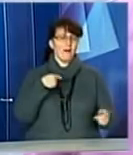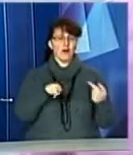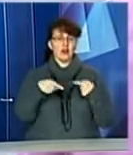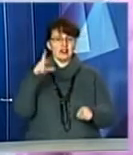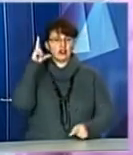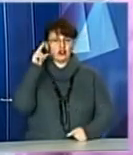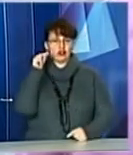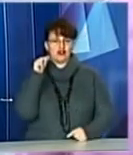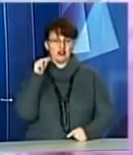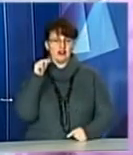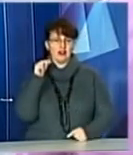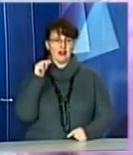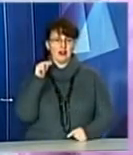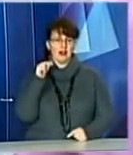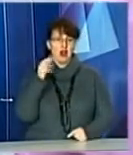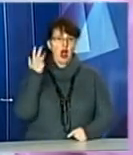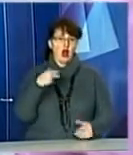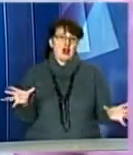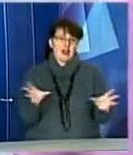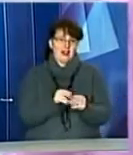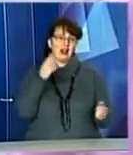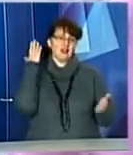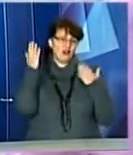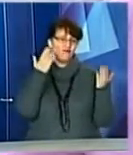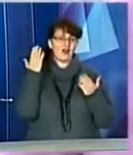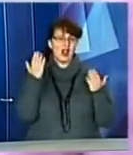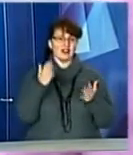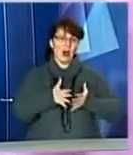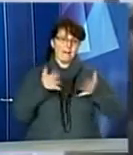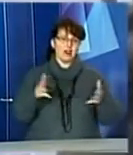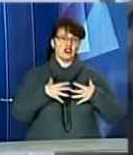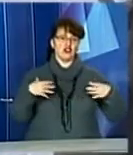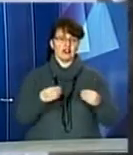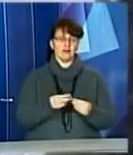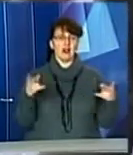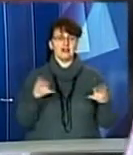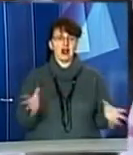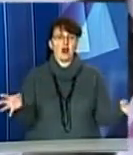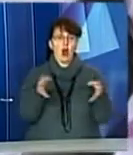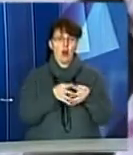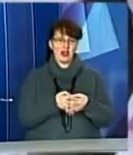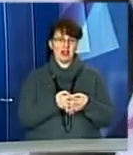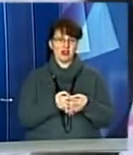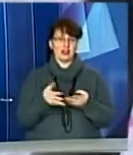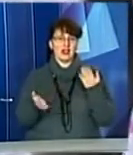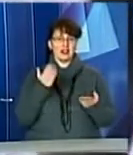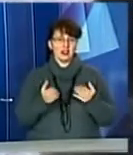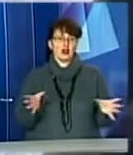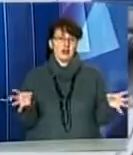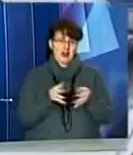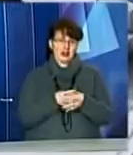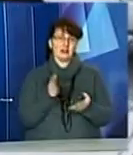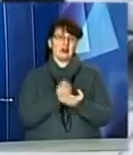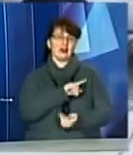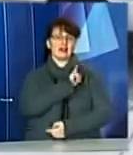датах. А коли разом, весело, більша сім'я. Треба об'єднуватися, якщо ми разом – ми сила.